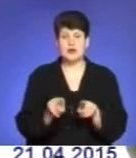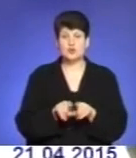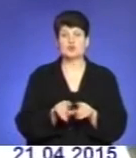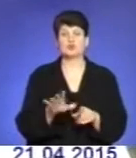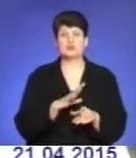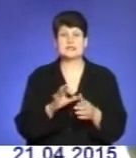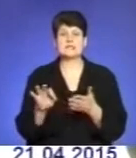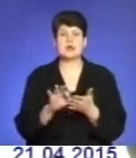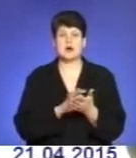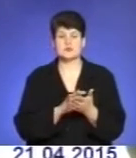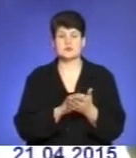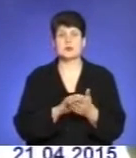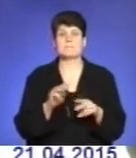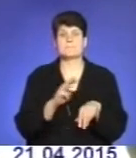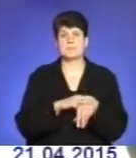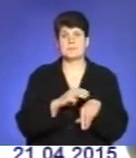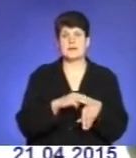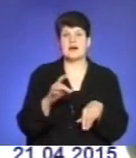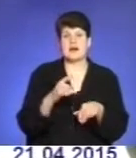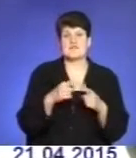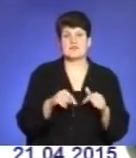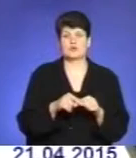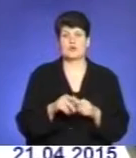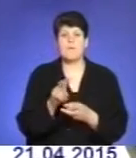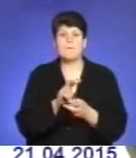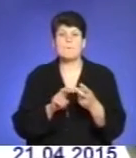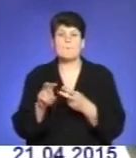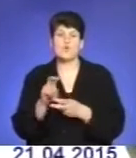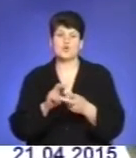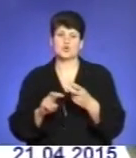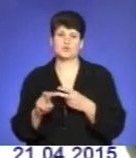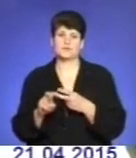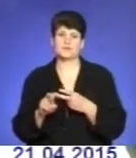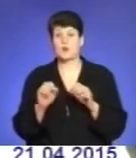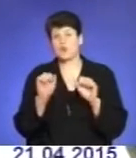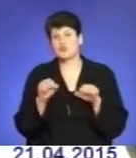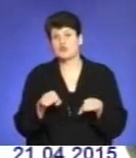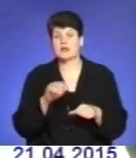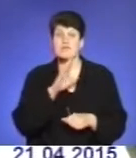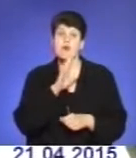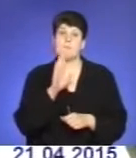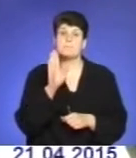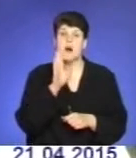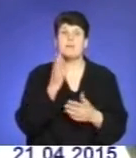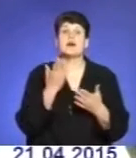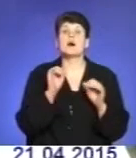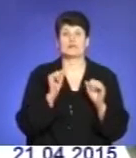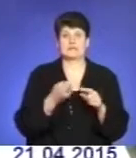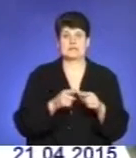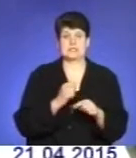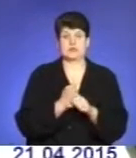приступили працівники райовідділу до пошуку ймовірної матері, яка могла це вчинити.